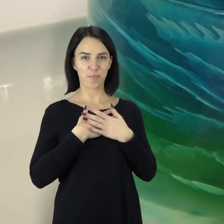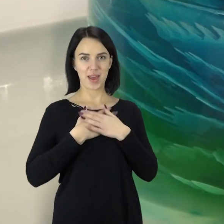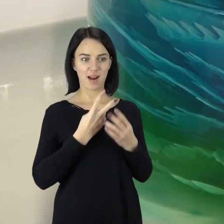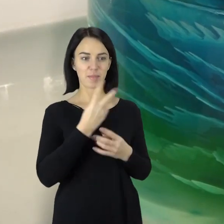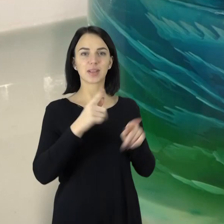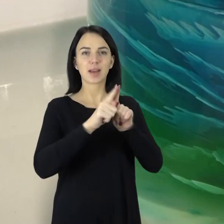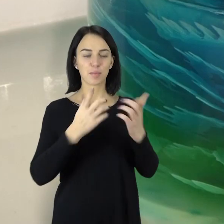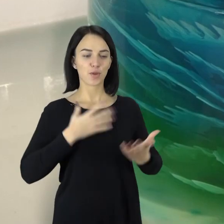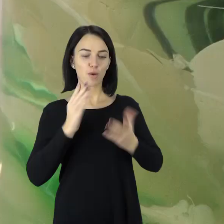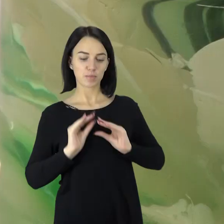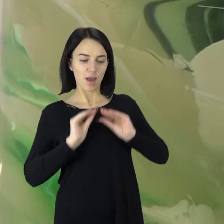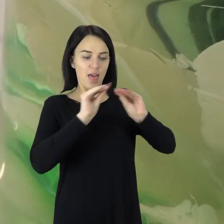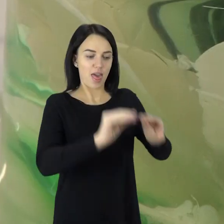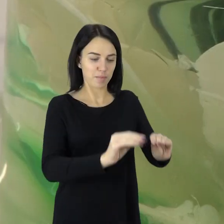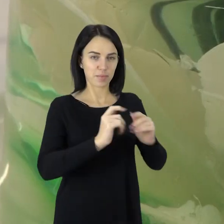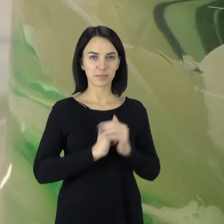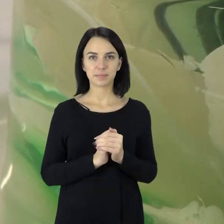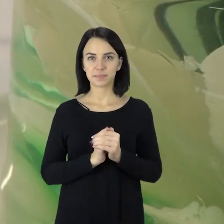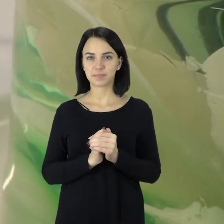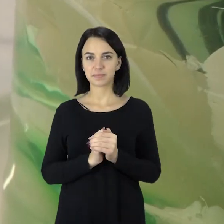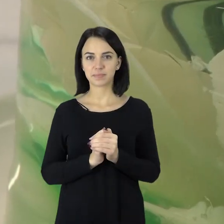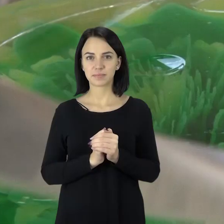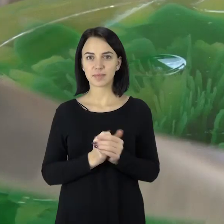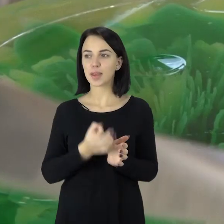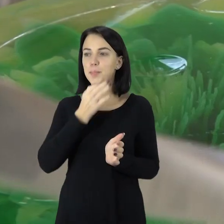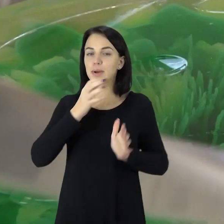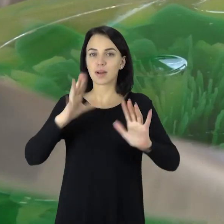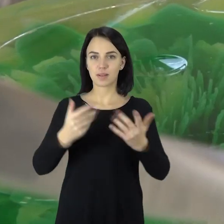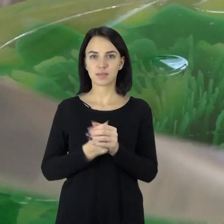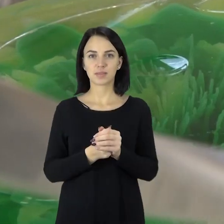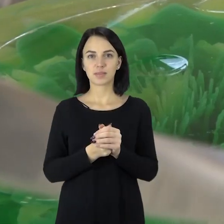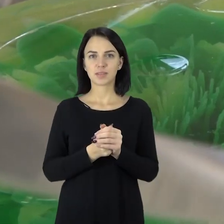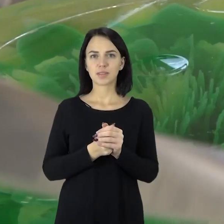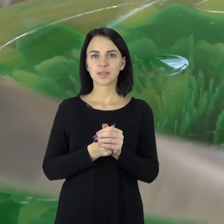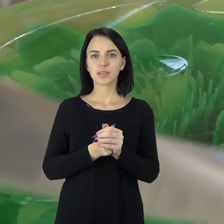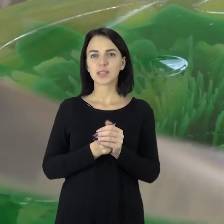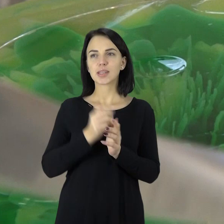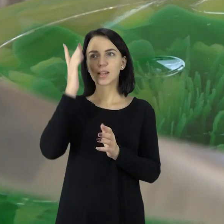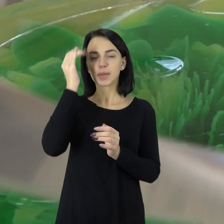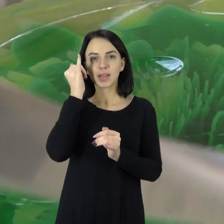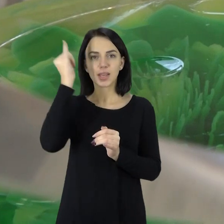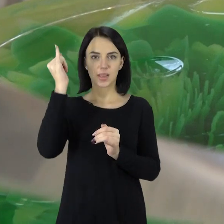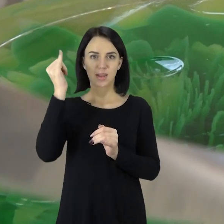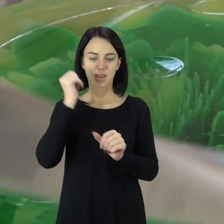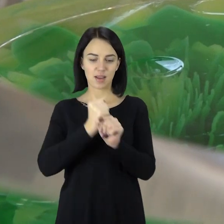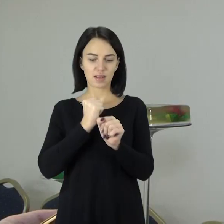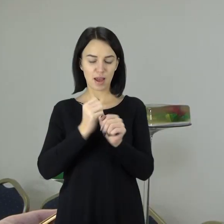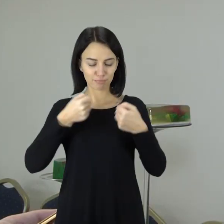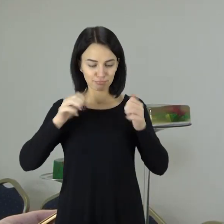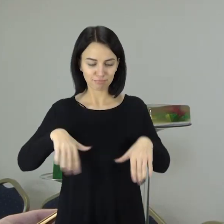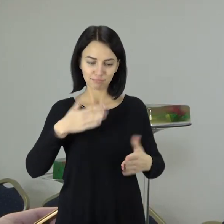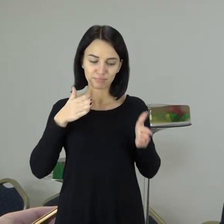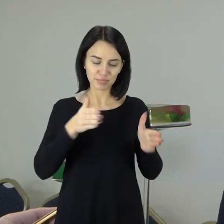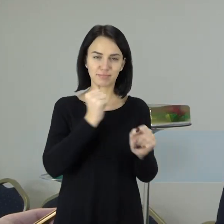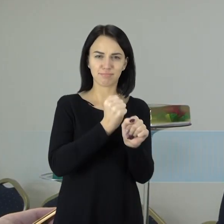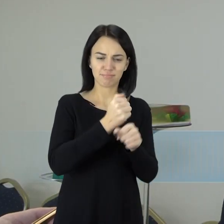vaizdas atkurtų jausmus ir išgyvenimus. Kas labiausiai žavė, tai mintis, idėja ir atsidavimas darbui. Šitiek